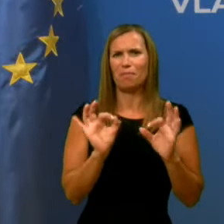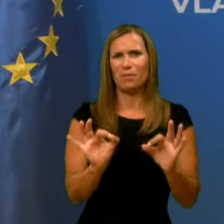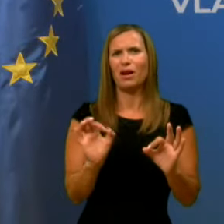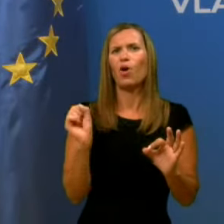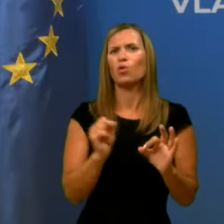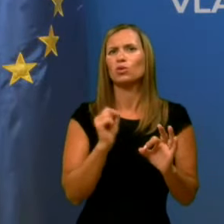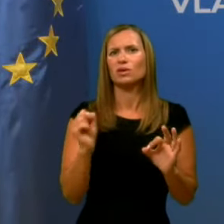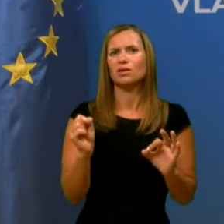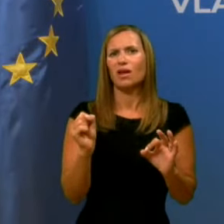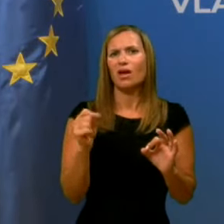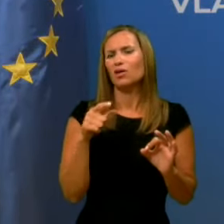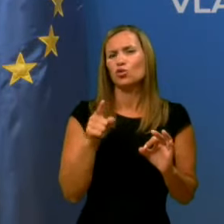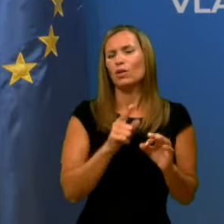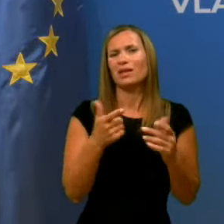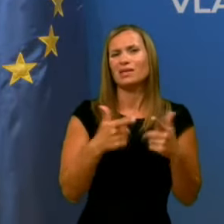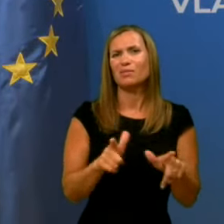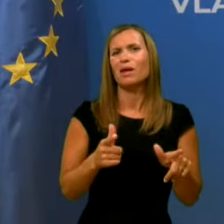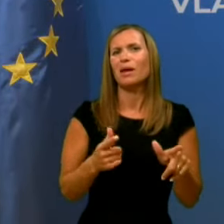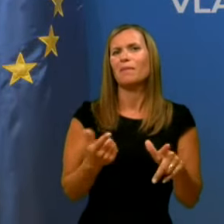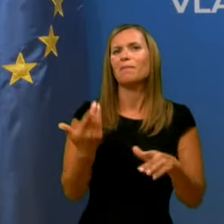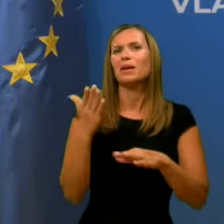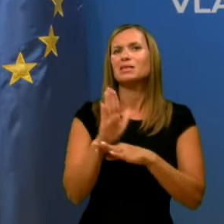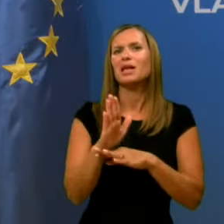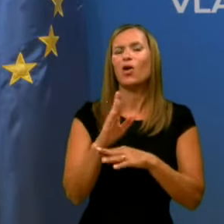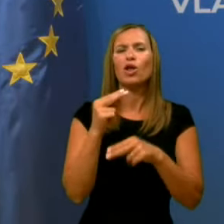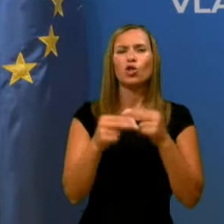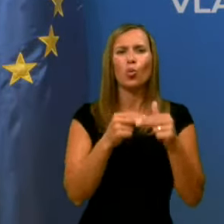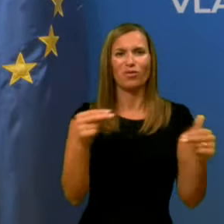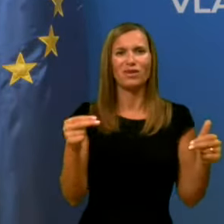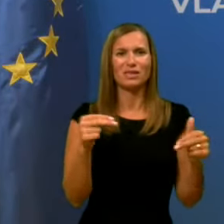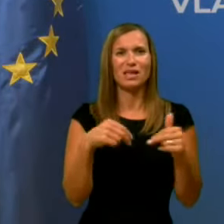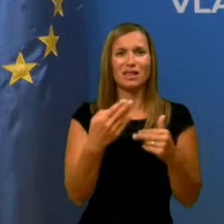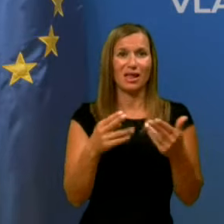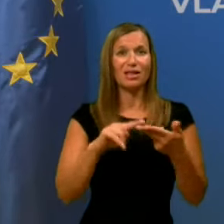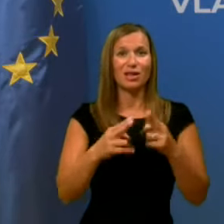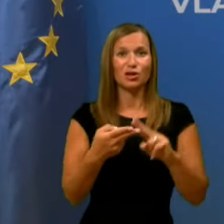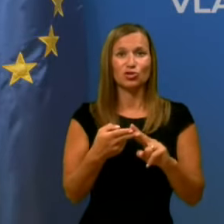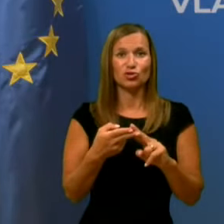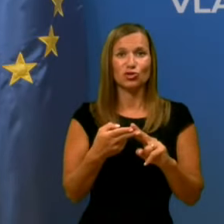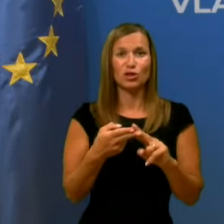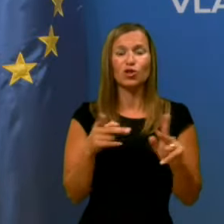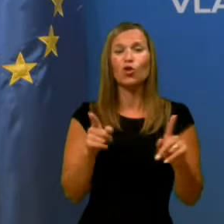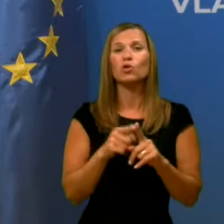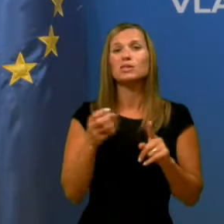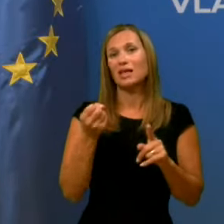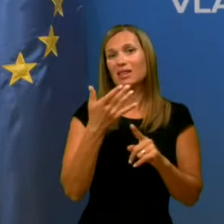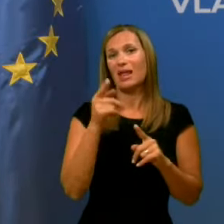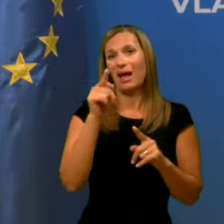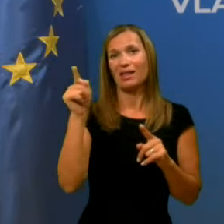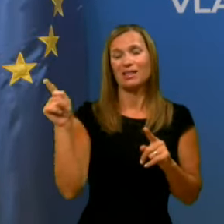da to ne sme pač predstavljati obveze na način, kot si morda nekateri